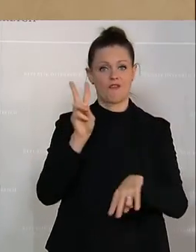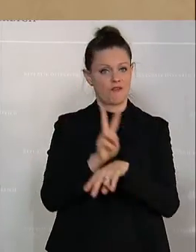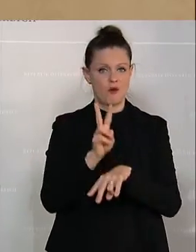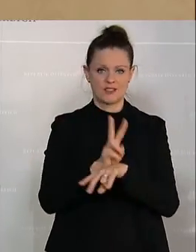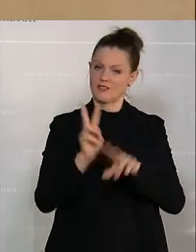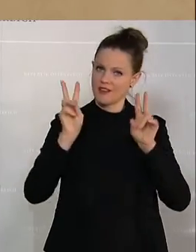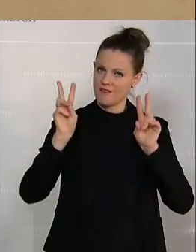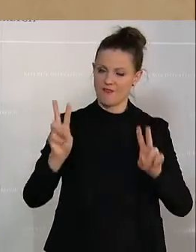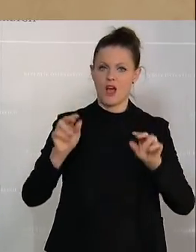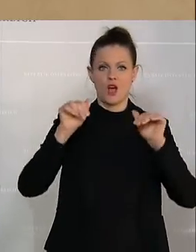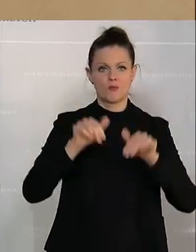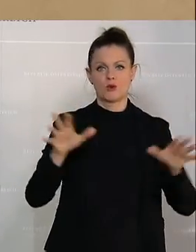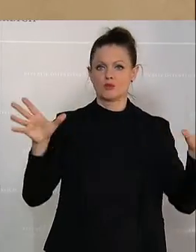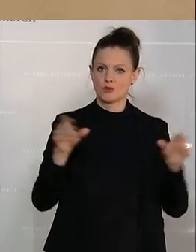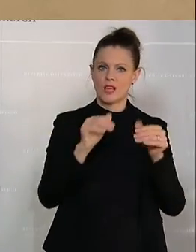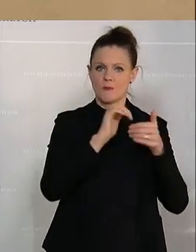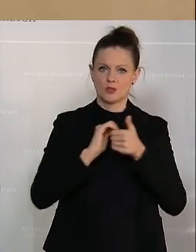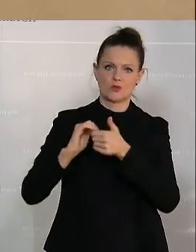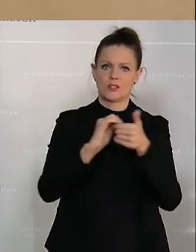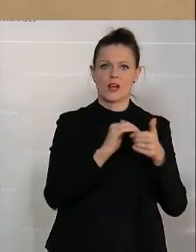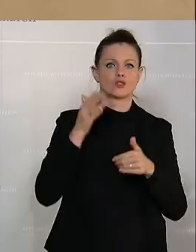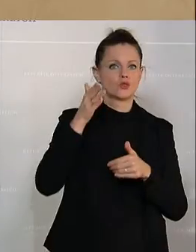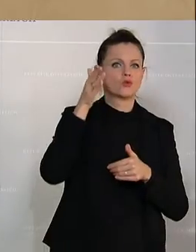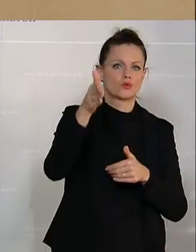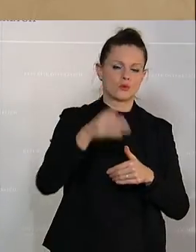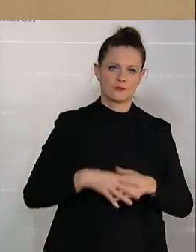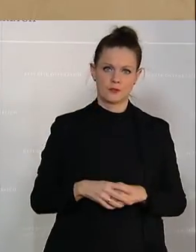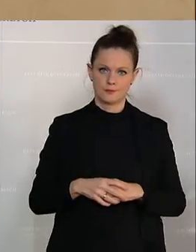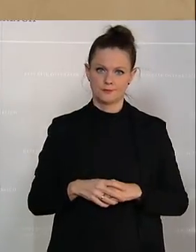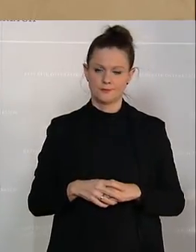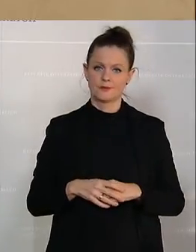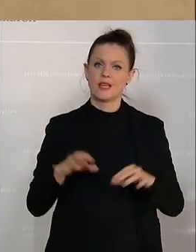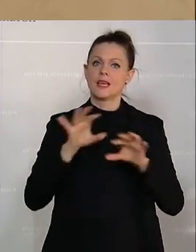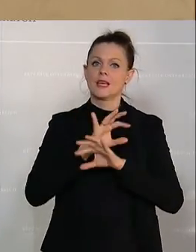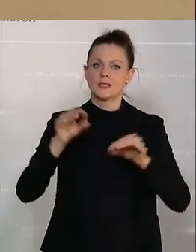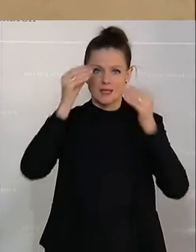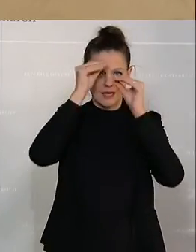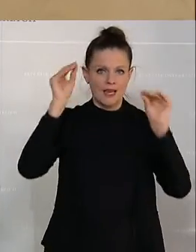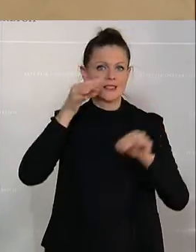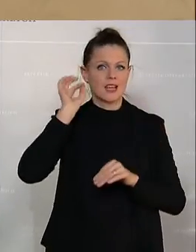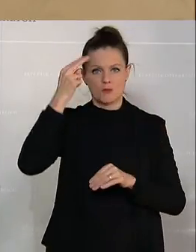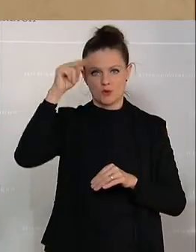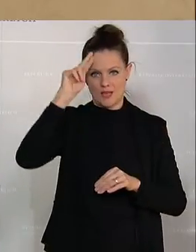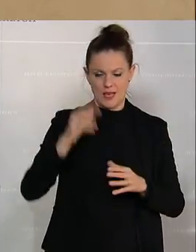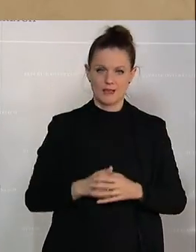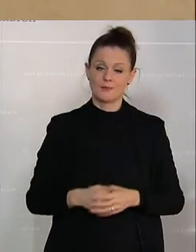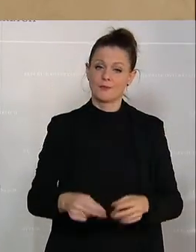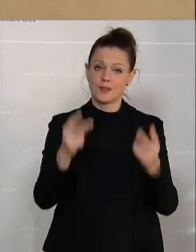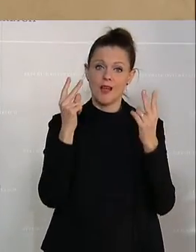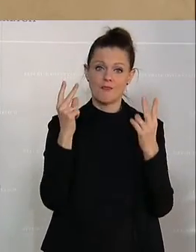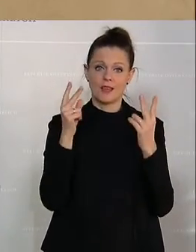wir müssen gemeinsam und solidarisch in die Zukunft gehen. Meine sehr geehrten Damen und Herren, ein zentraler Punkt